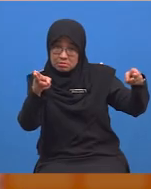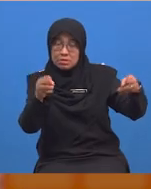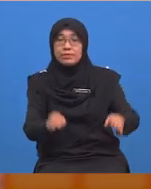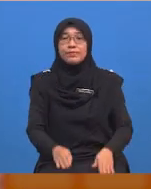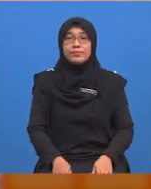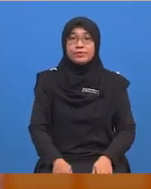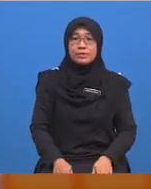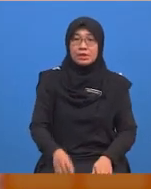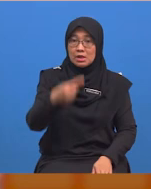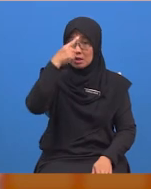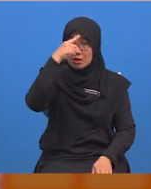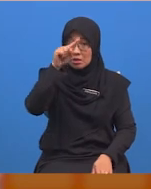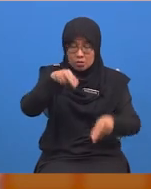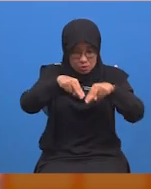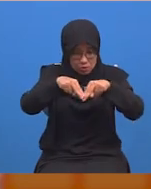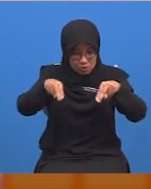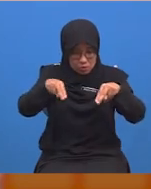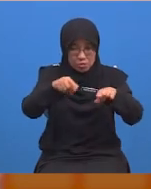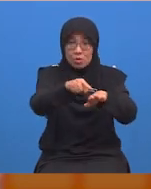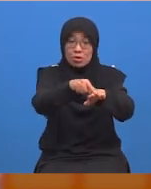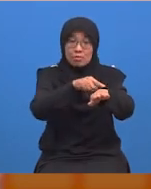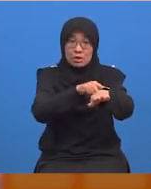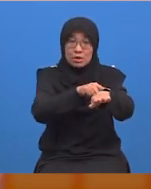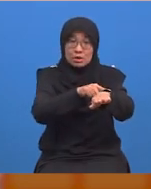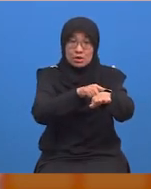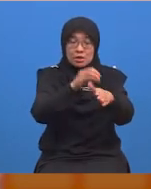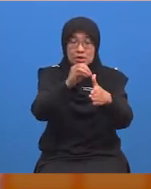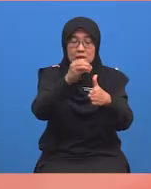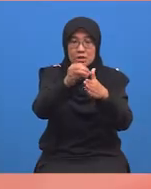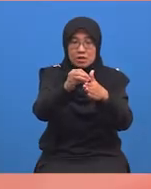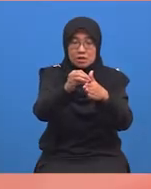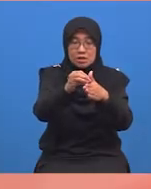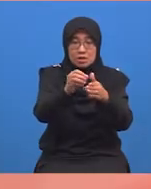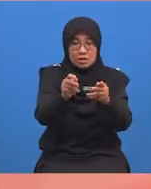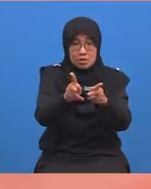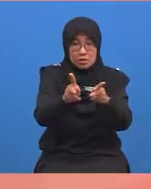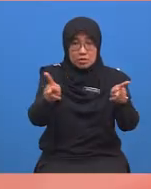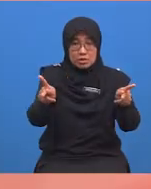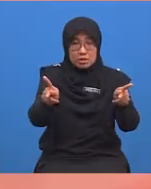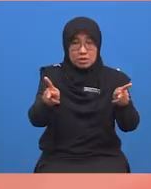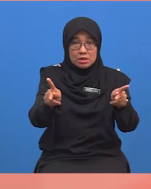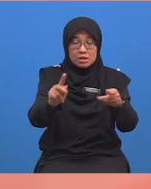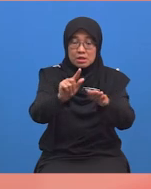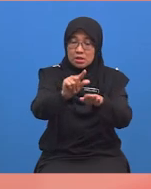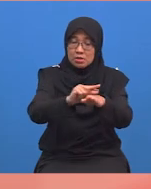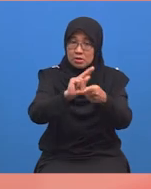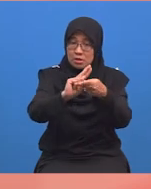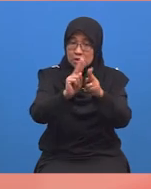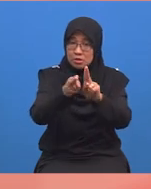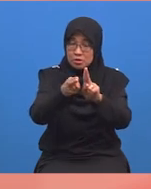Bagi mengukur panjang atau jarak, kita menggunakan unit PY iaitu